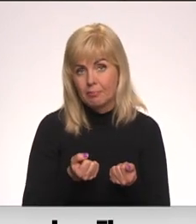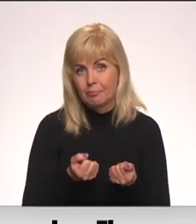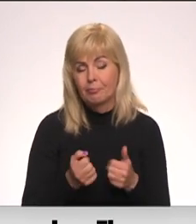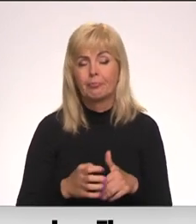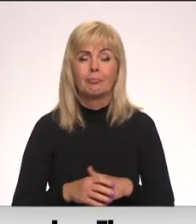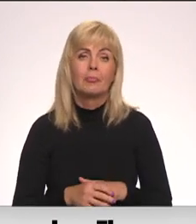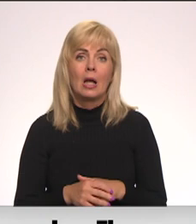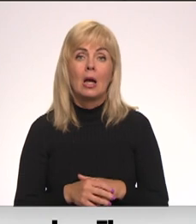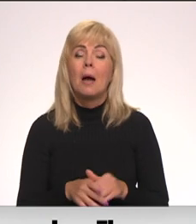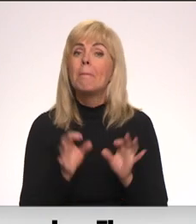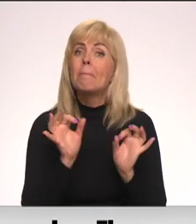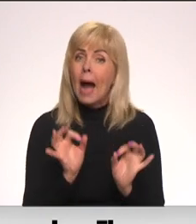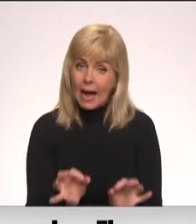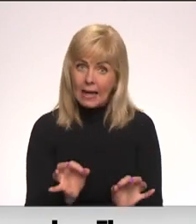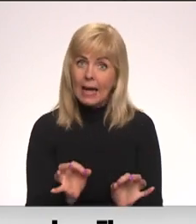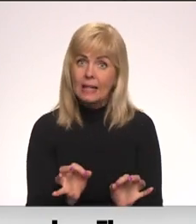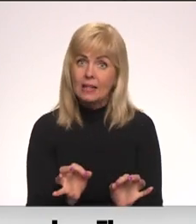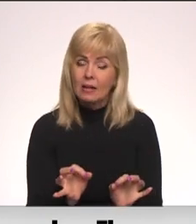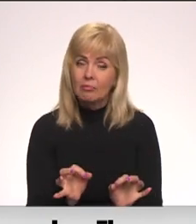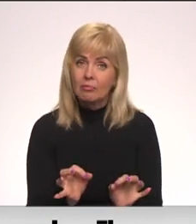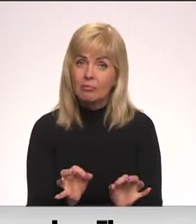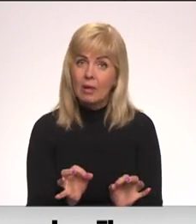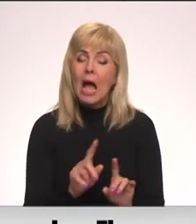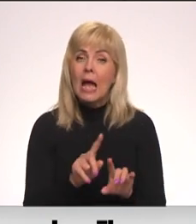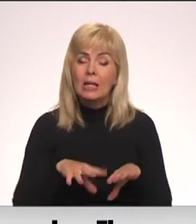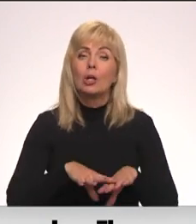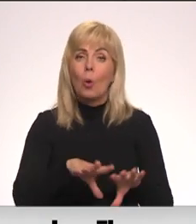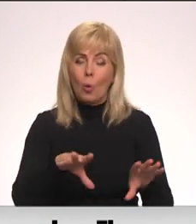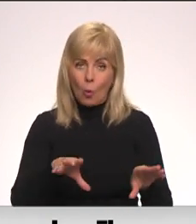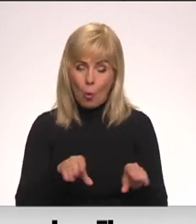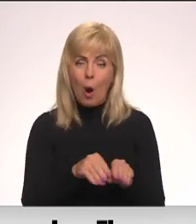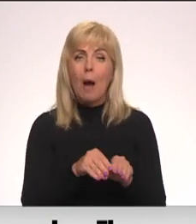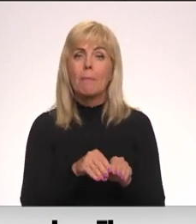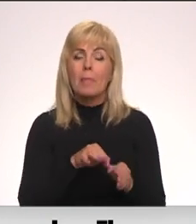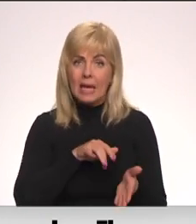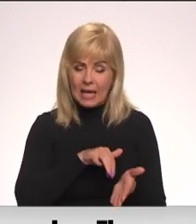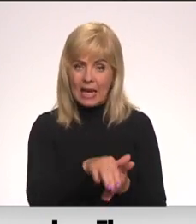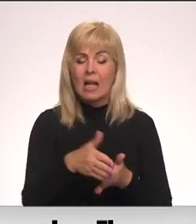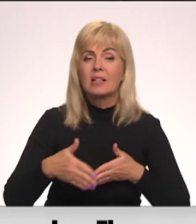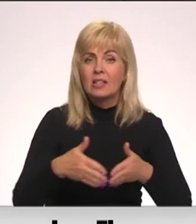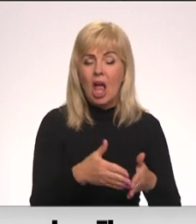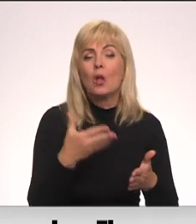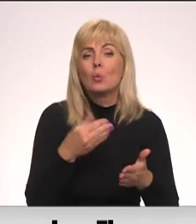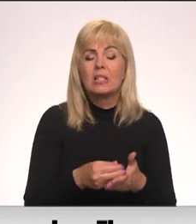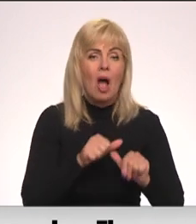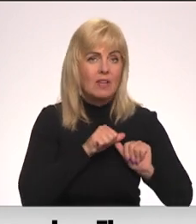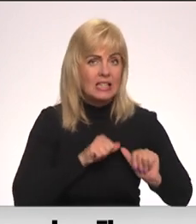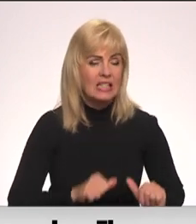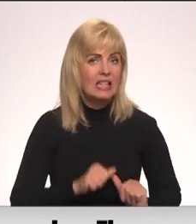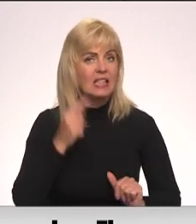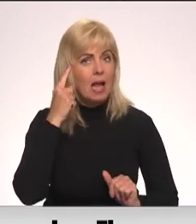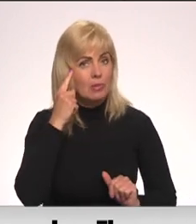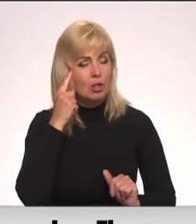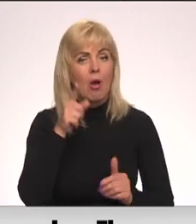Jo pareizi ir iet kopīgu ceļu ar savu sirdsapziņu. Nepareizi